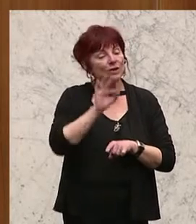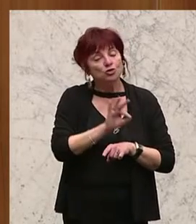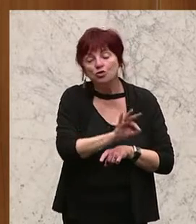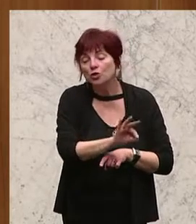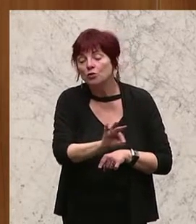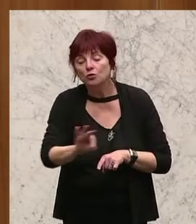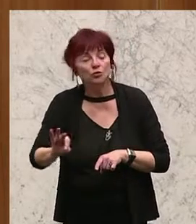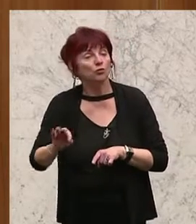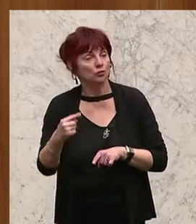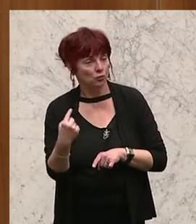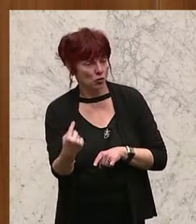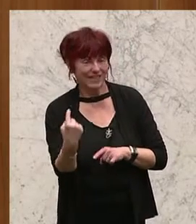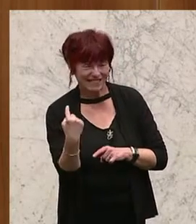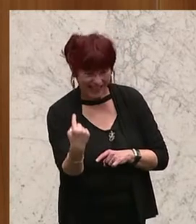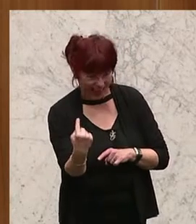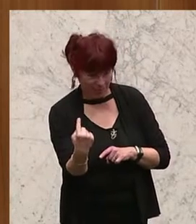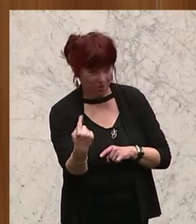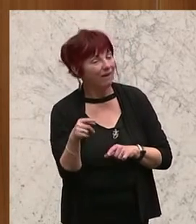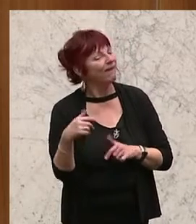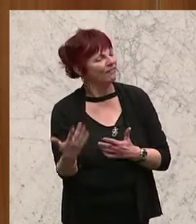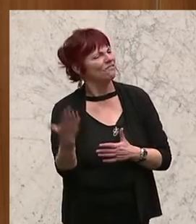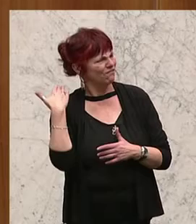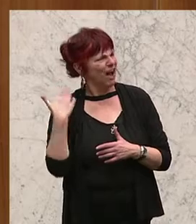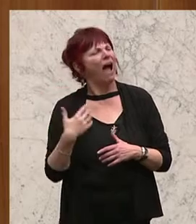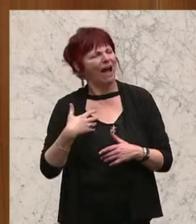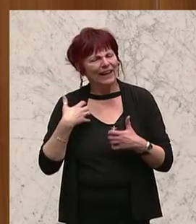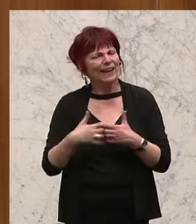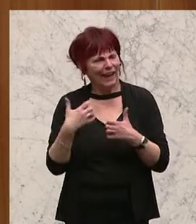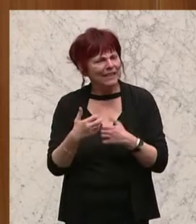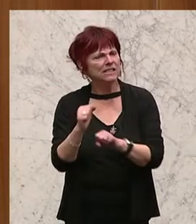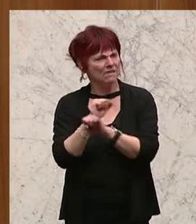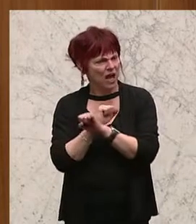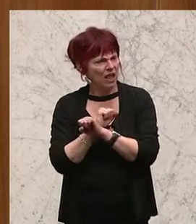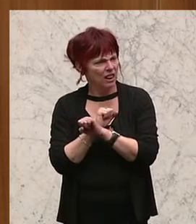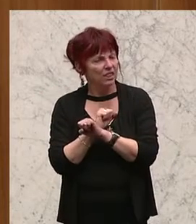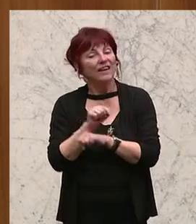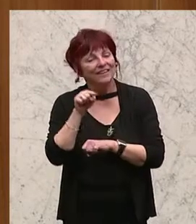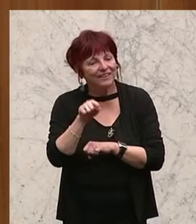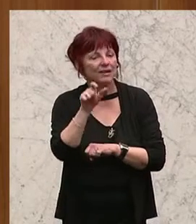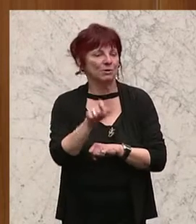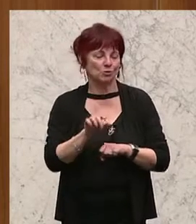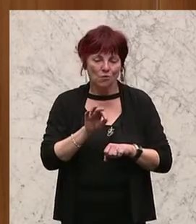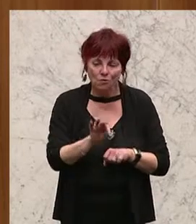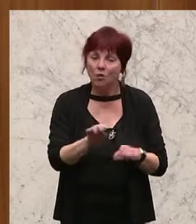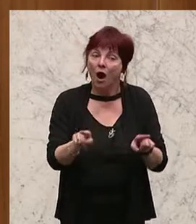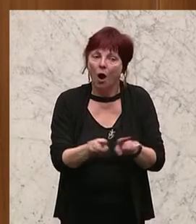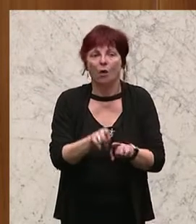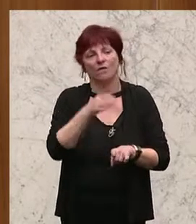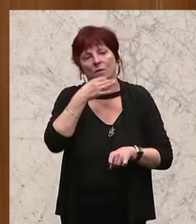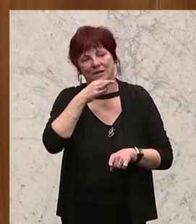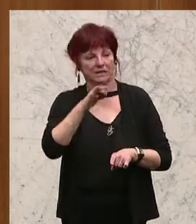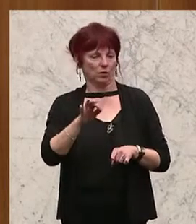Kriegsgefangene waren. Auch hier gibt es Verbesserungen und wir setzen weitere Schritte,